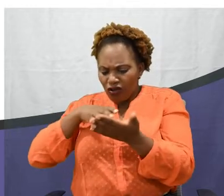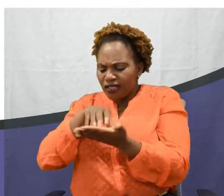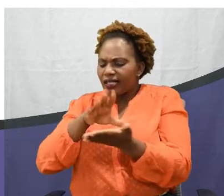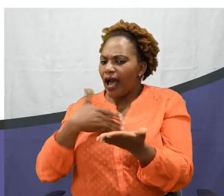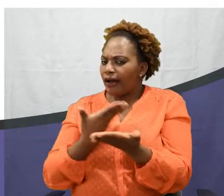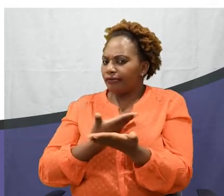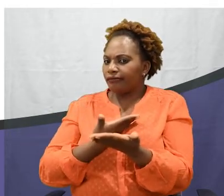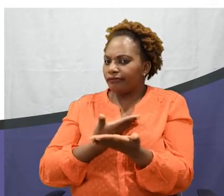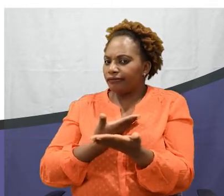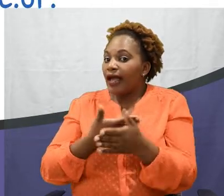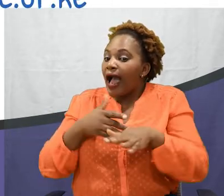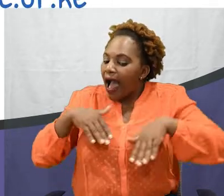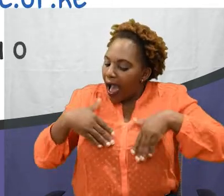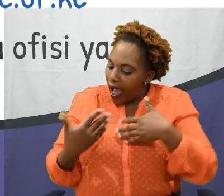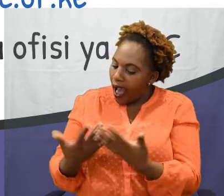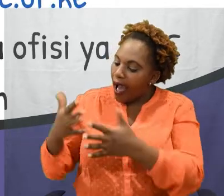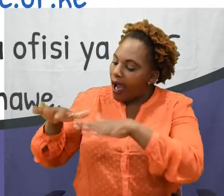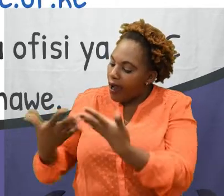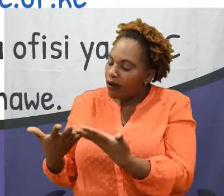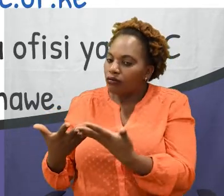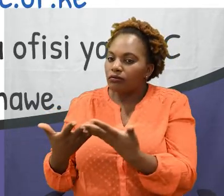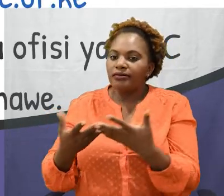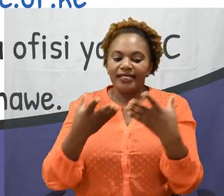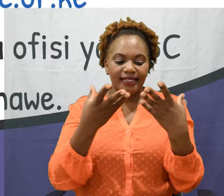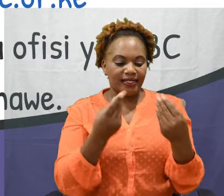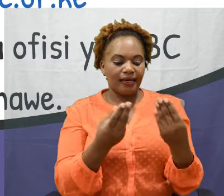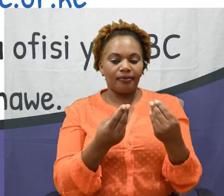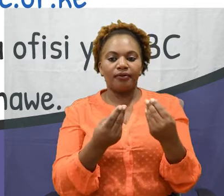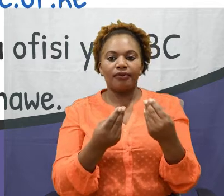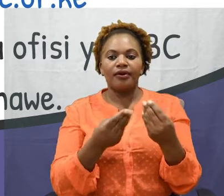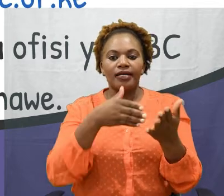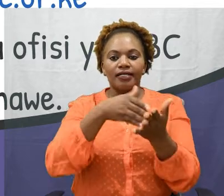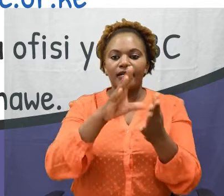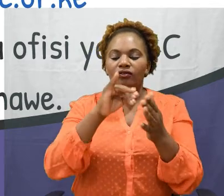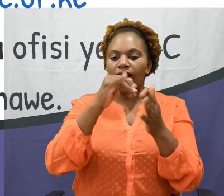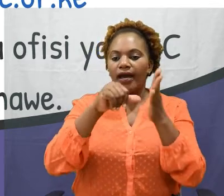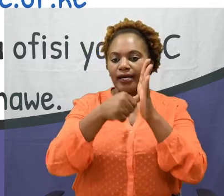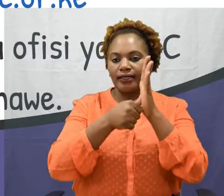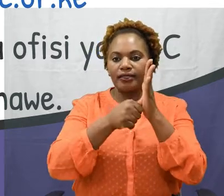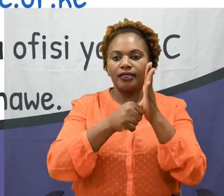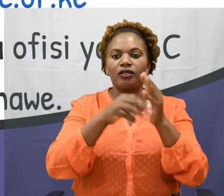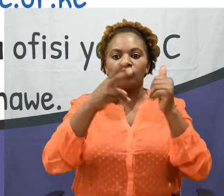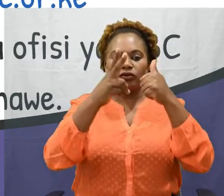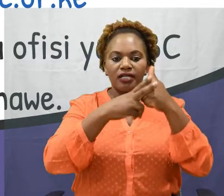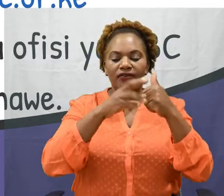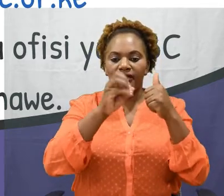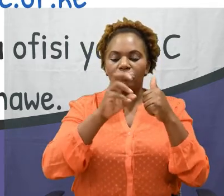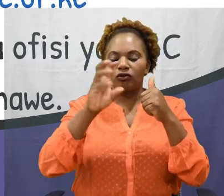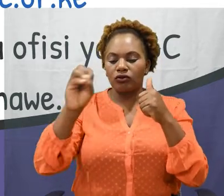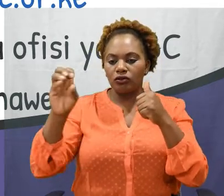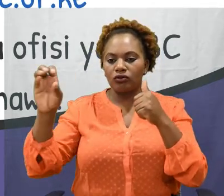7000-000 Kwa taratibu hii, kitambulisho, alamayareli, kisha mwaka wakuzaliwa Kwa mfano